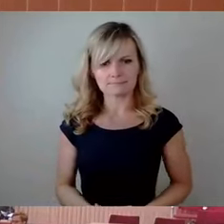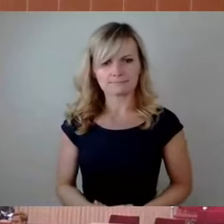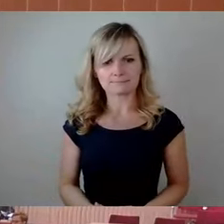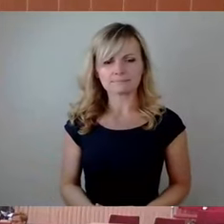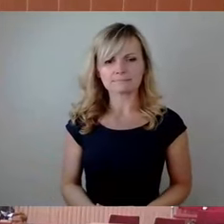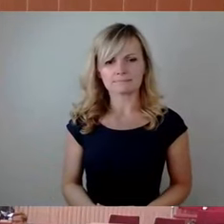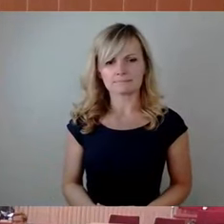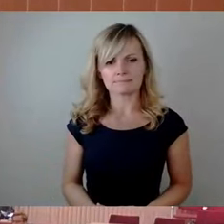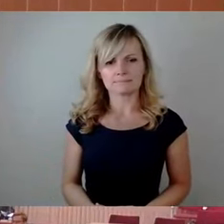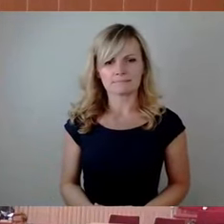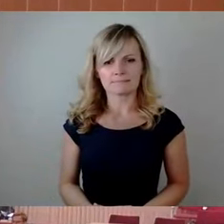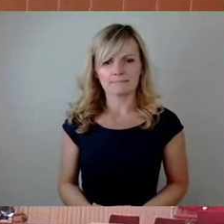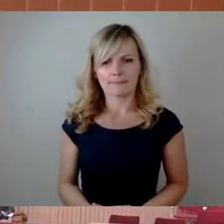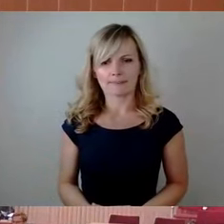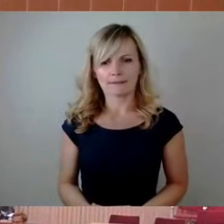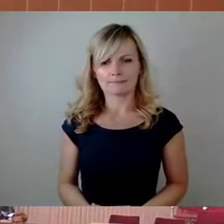So, Herr Engel, bitteschön.